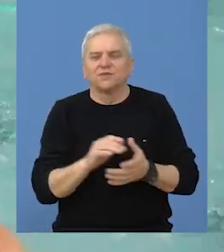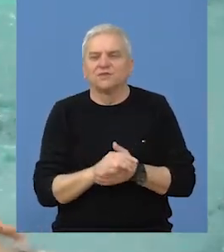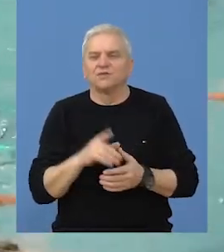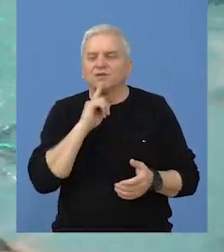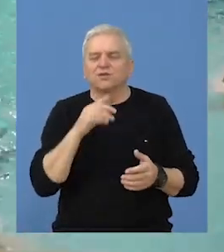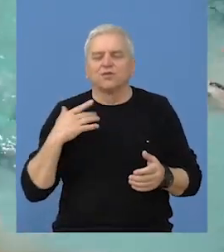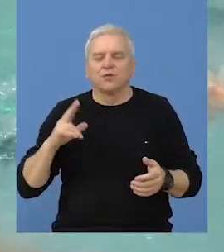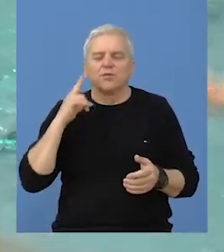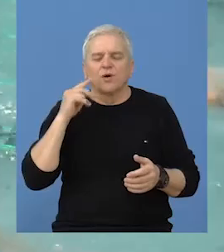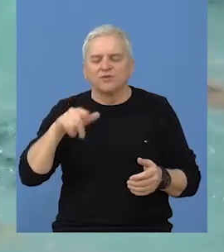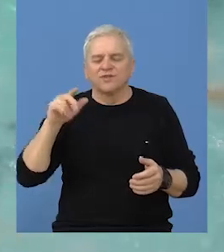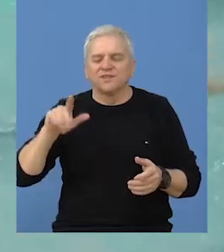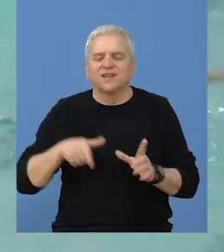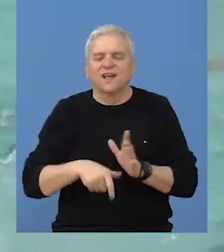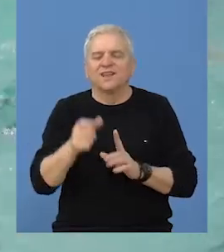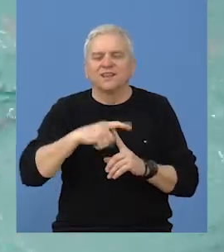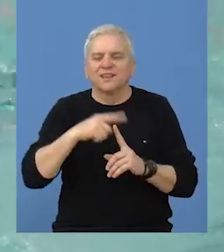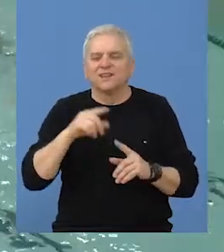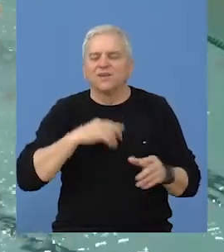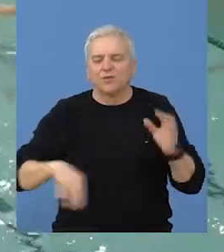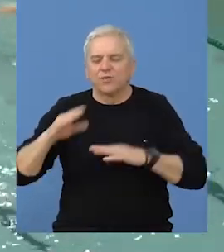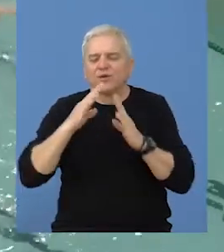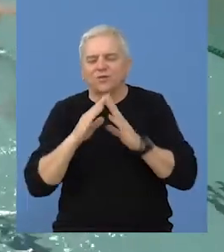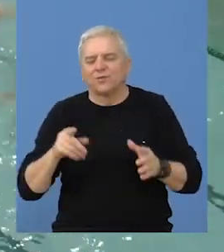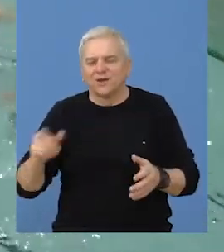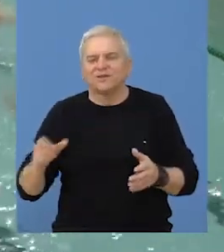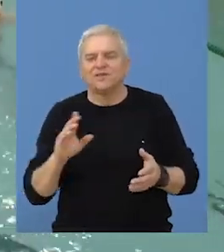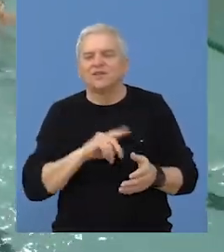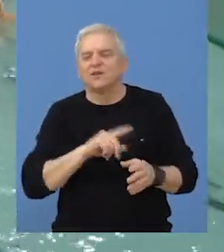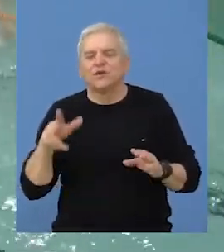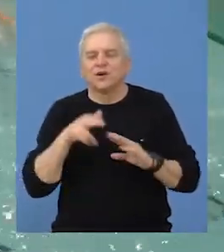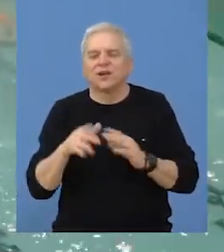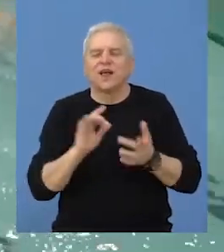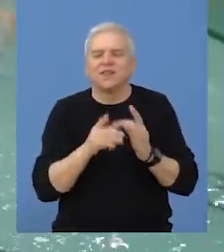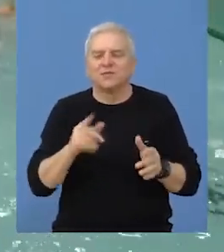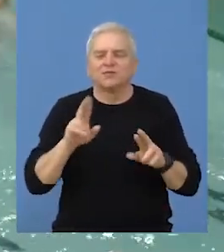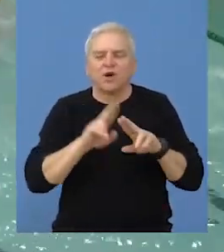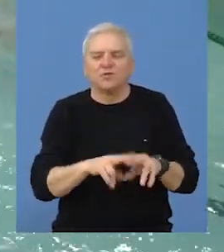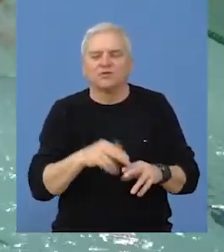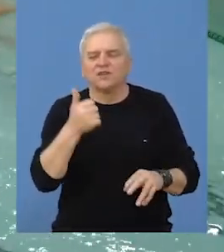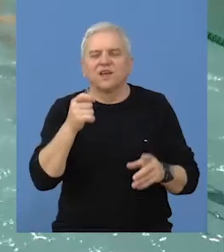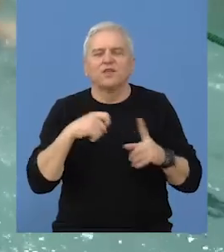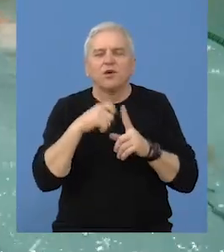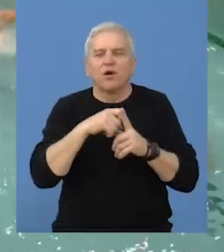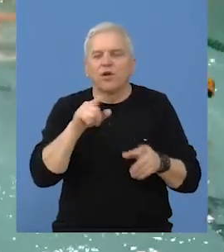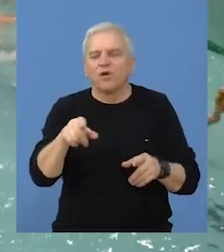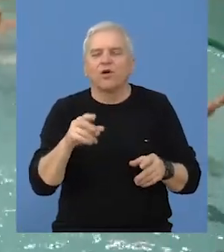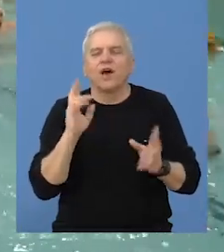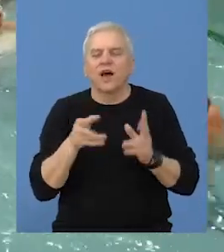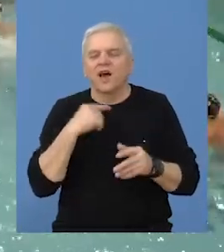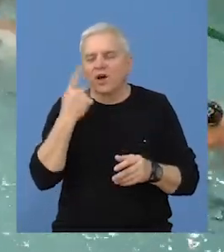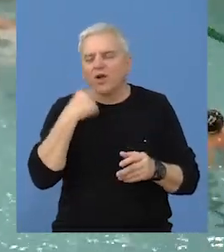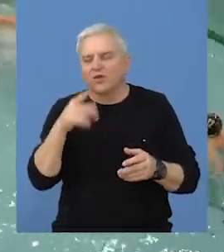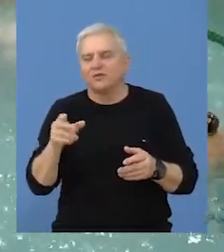utakmica koju su momci sa Tise odigrali na svom bazenu jer je do kraja takmičenja ostalo još jedno kolo